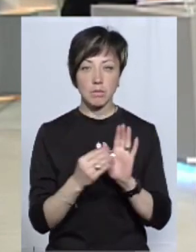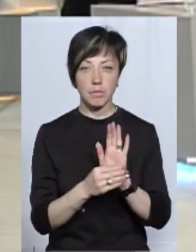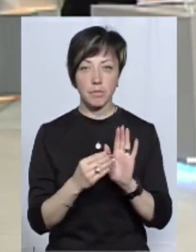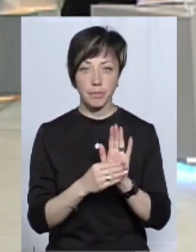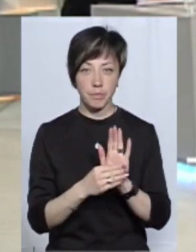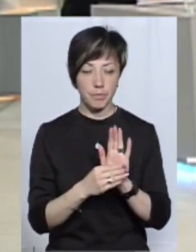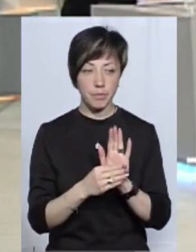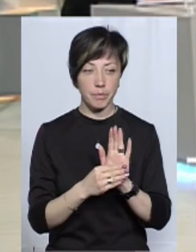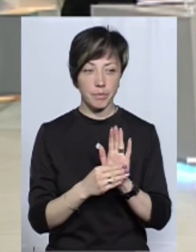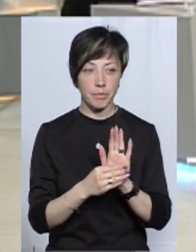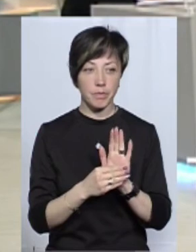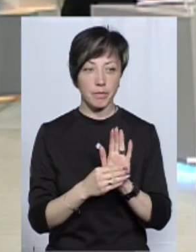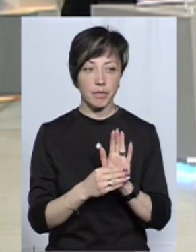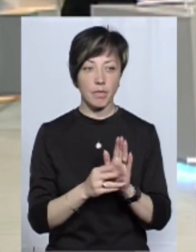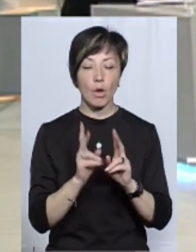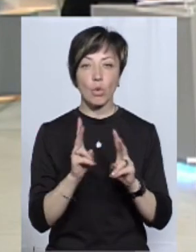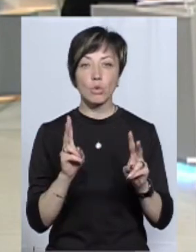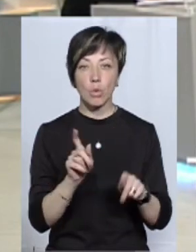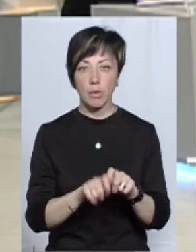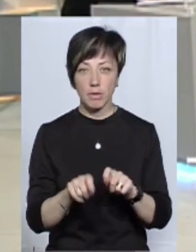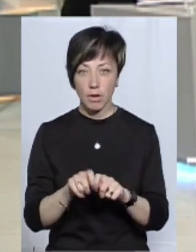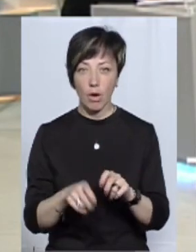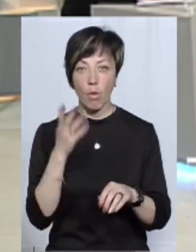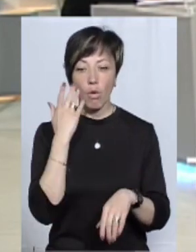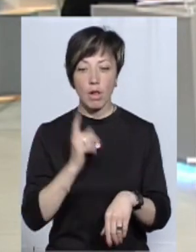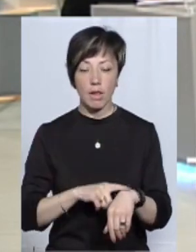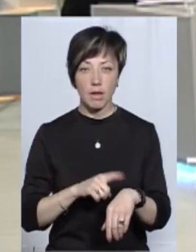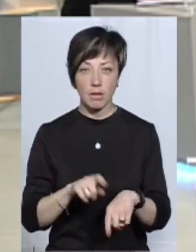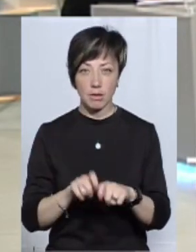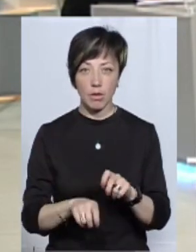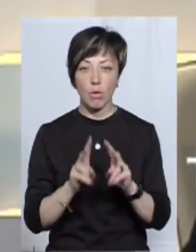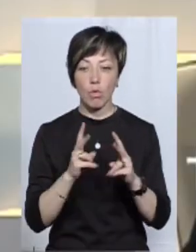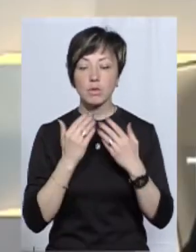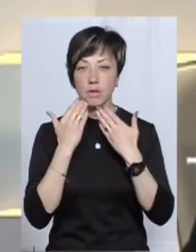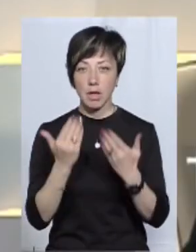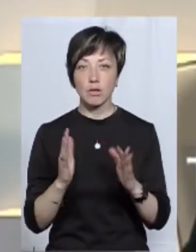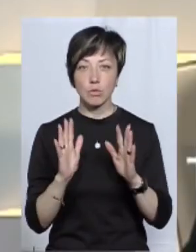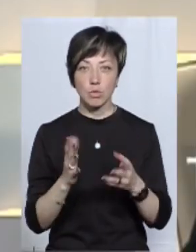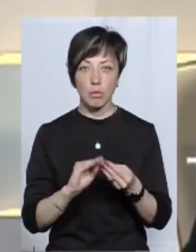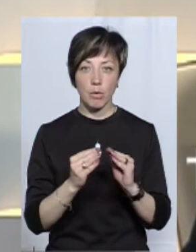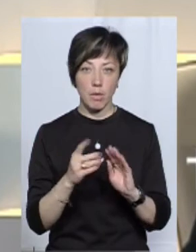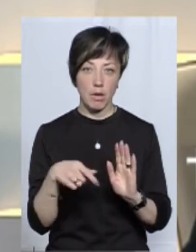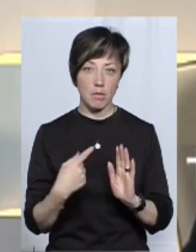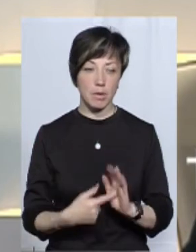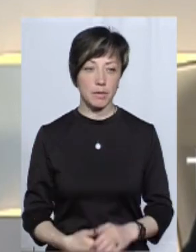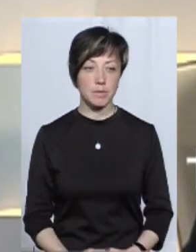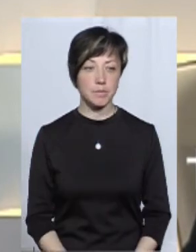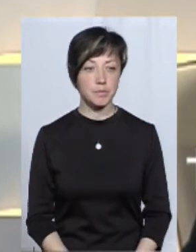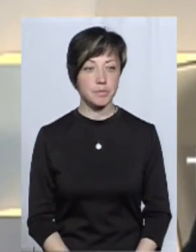написано, хто її дивився, коли її дивились, і до кого звертатися, якщо будуть в мене якісь запитання.